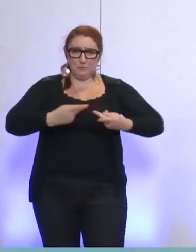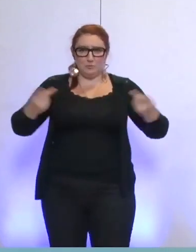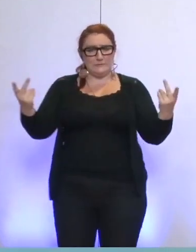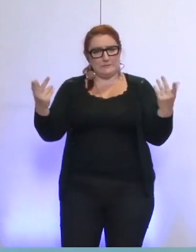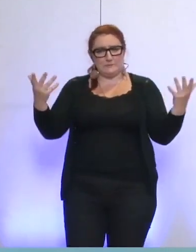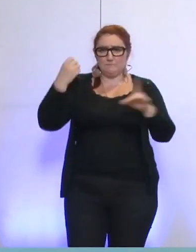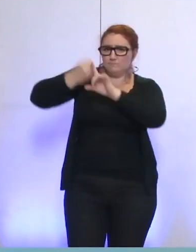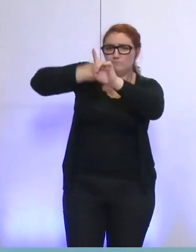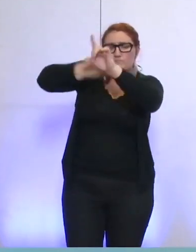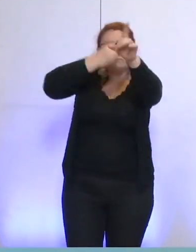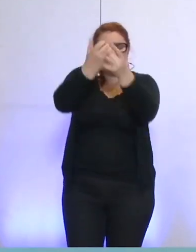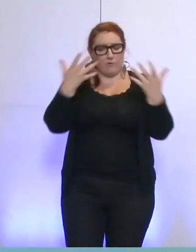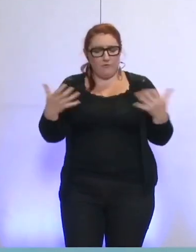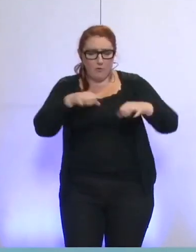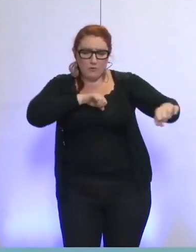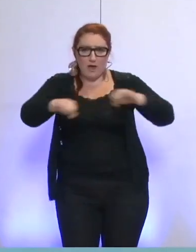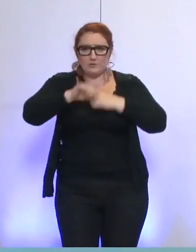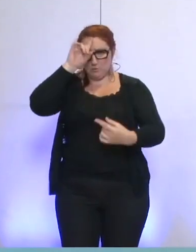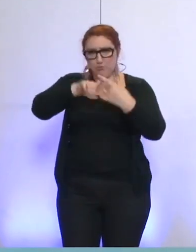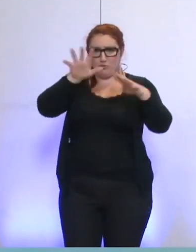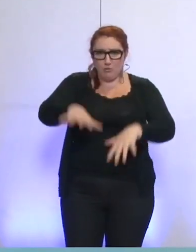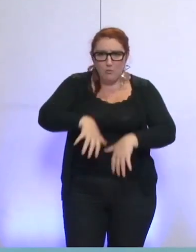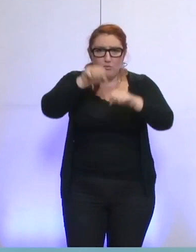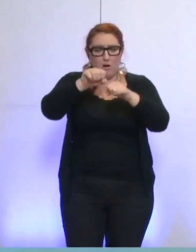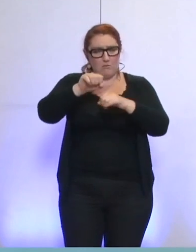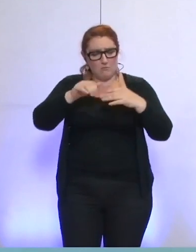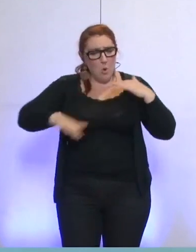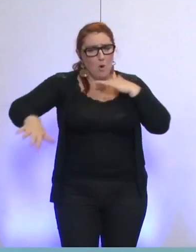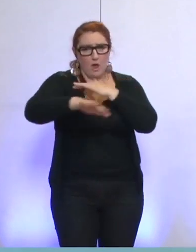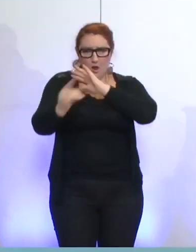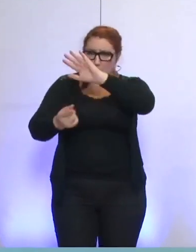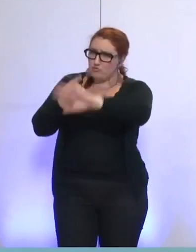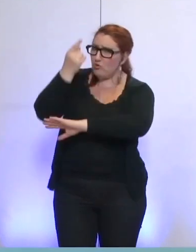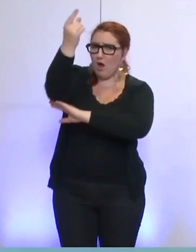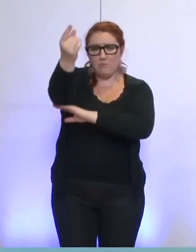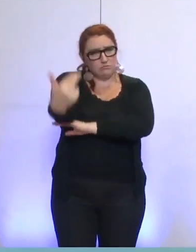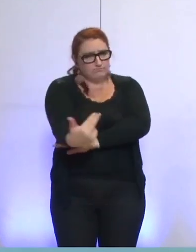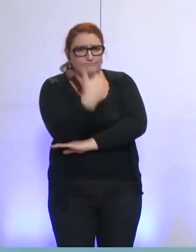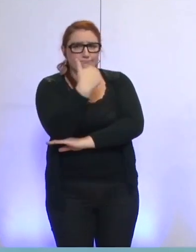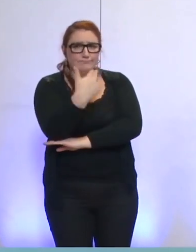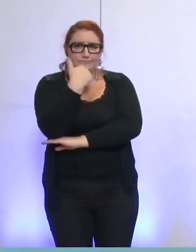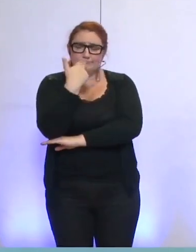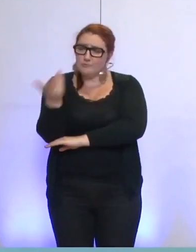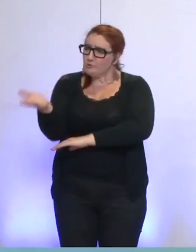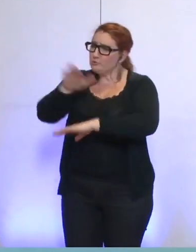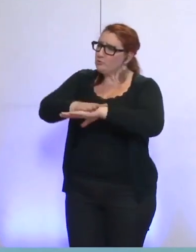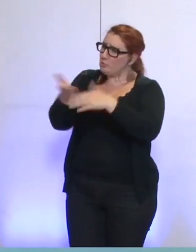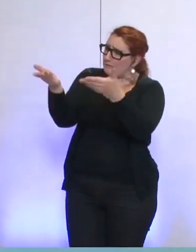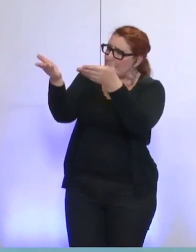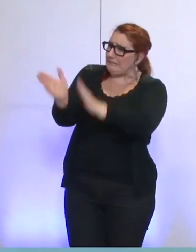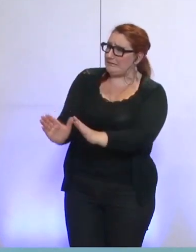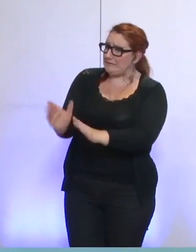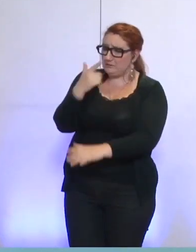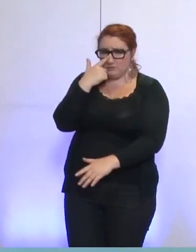l'emploi, un emploi local, durable et de qualité. Or, par votre décision, vous risquez de détruire des emplois et plus